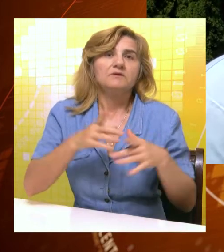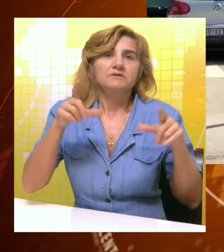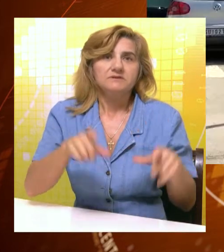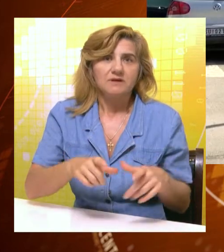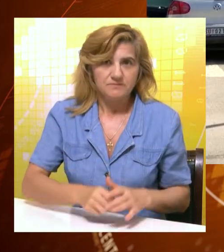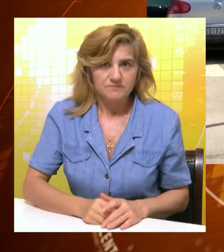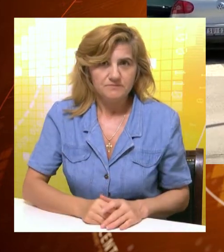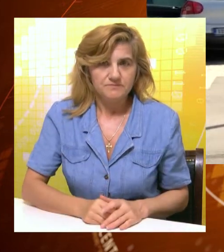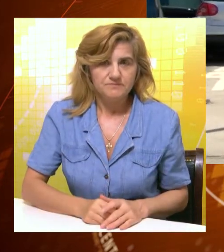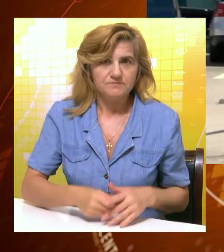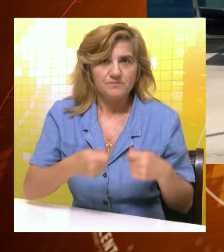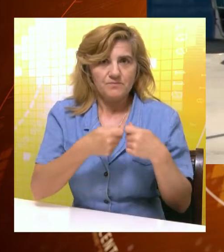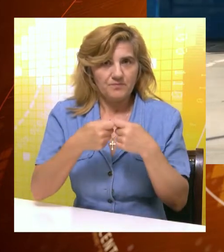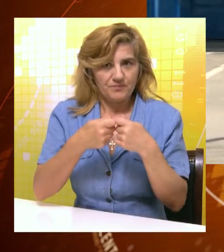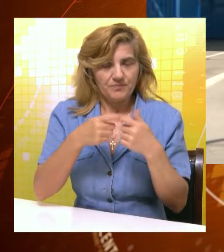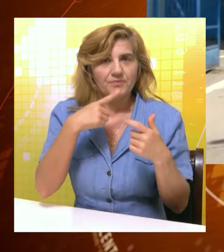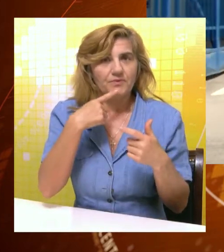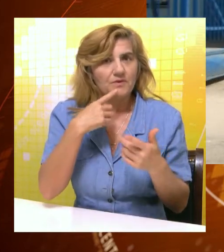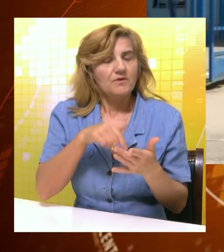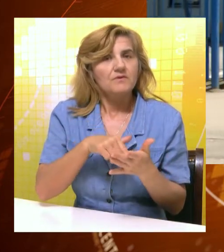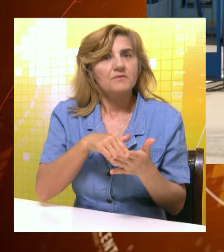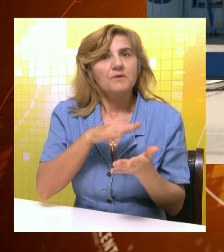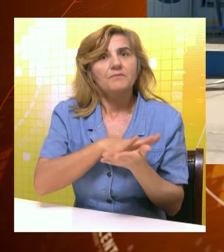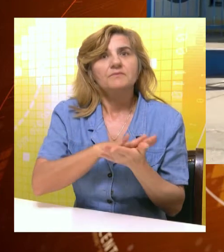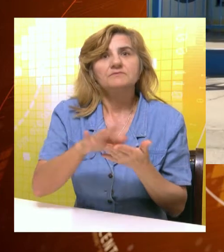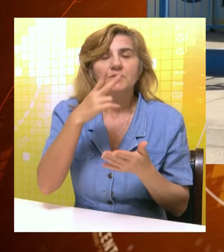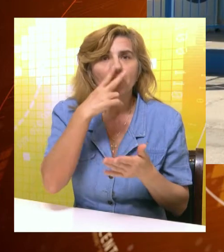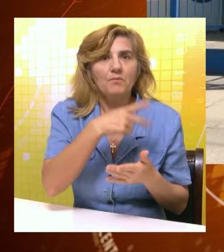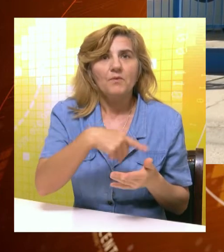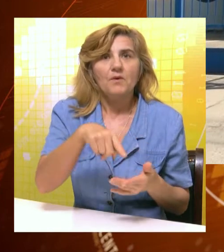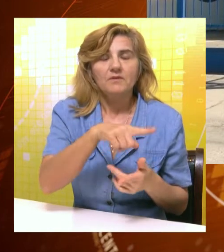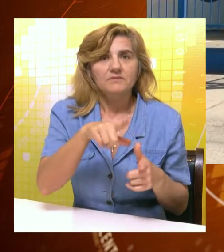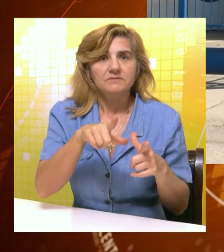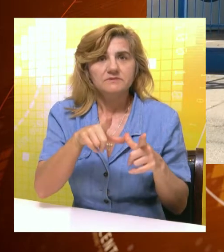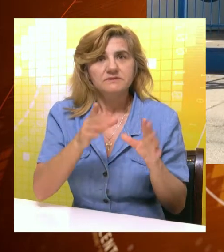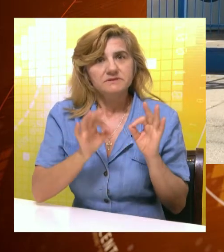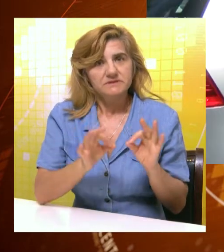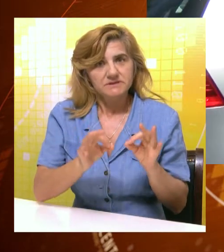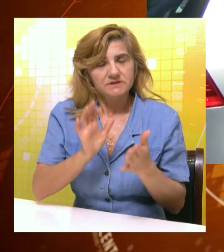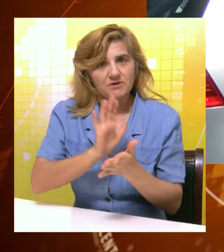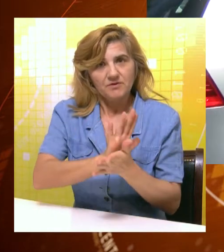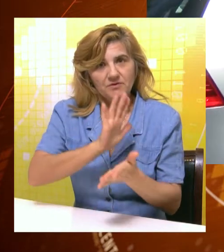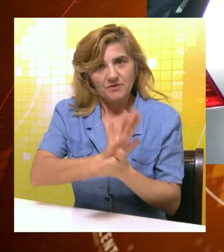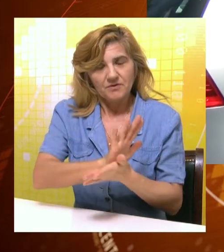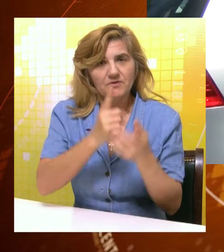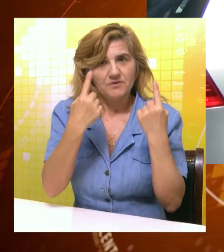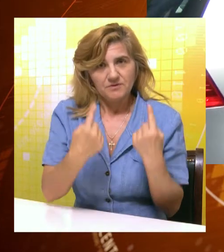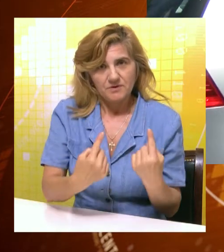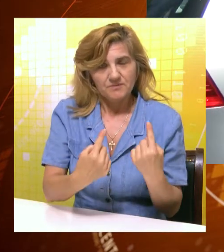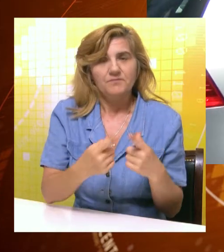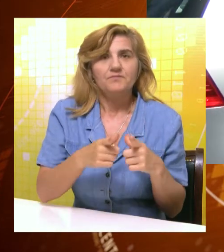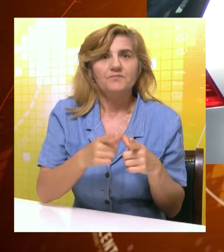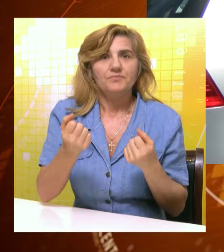putu. Članovi Automotosaveza Srbije mogu besplatno proveriti tehničku ispravnost sistema za upravljanje i za zaustavljanje na liniji tehničkog